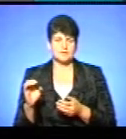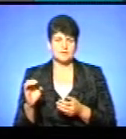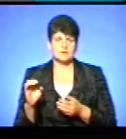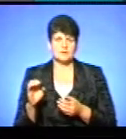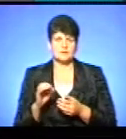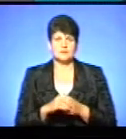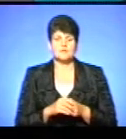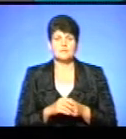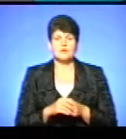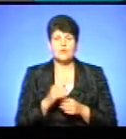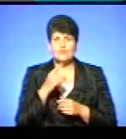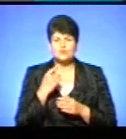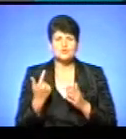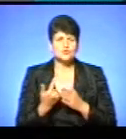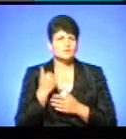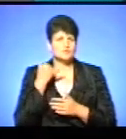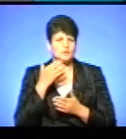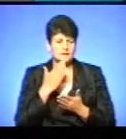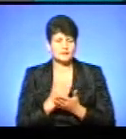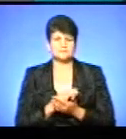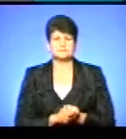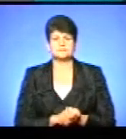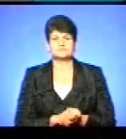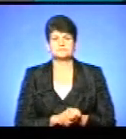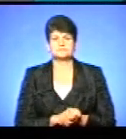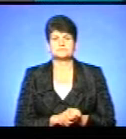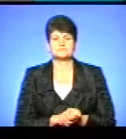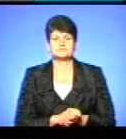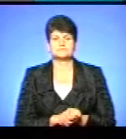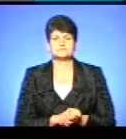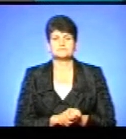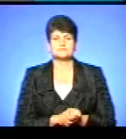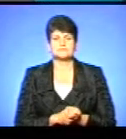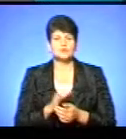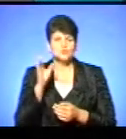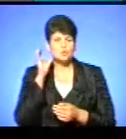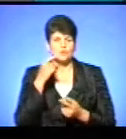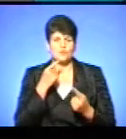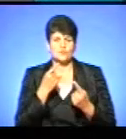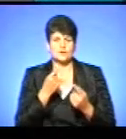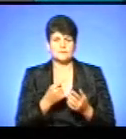Кажуть, режисери, що знову нам дзвонять, так? Є дзвінок. Будь ласка, говоріть.